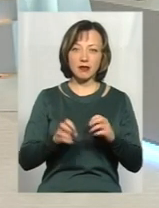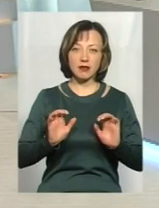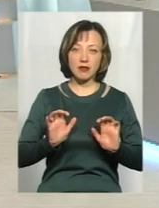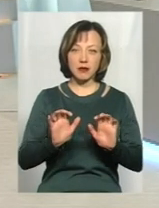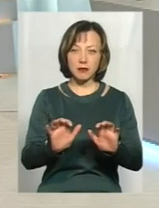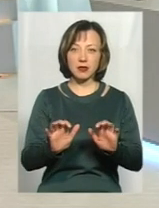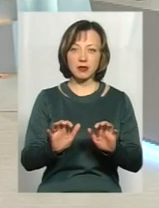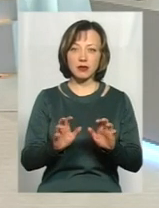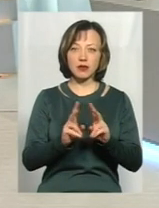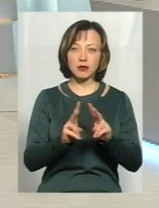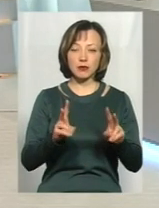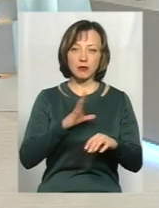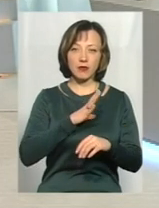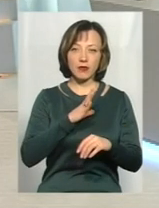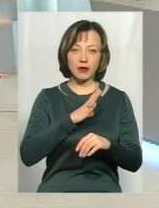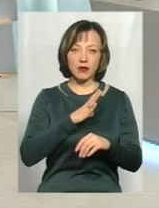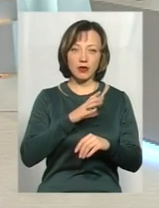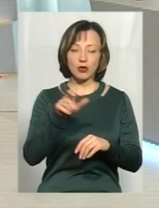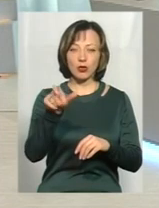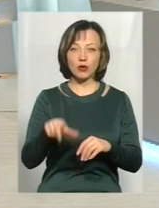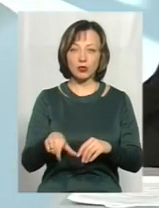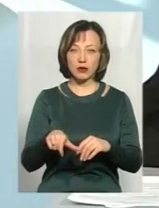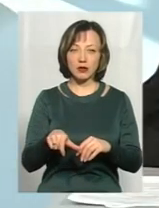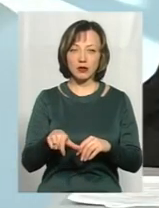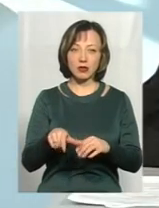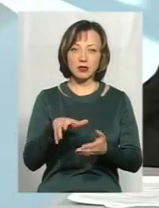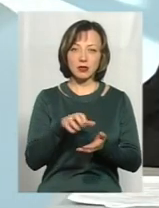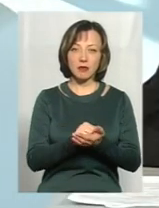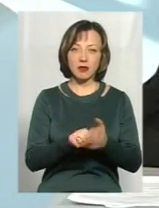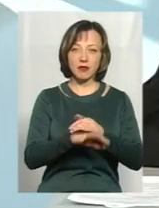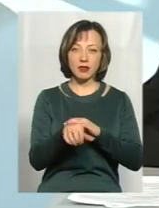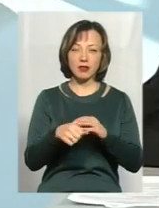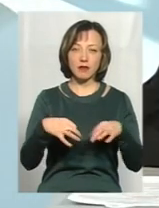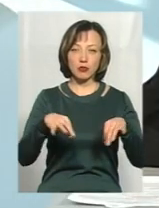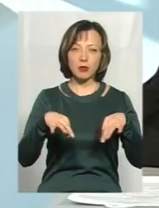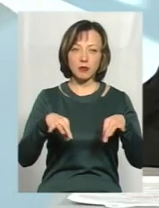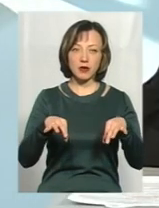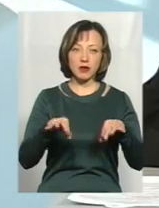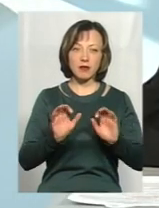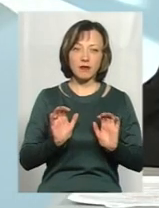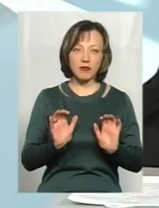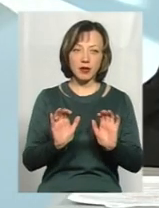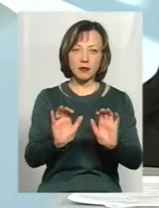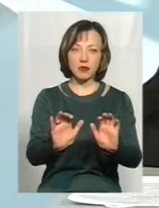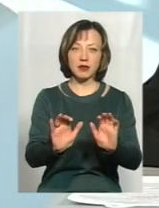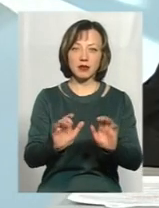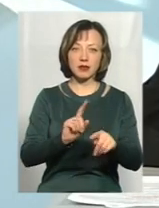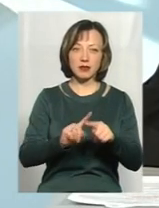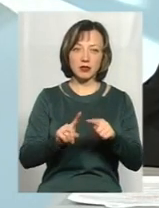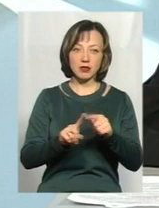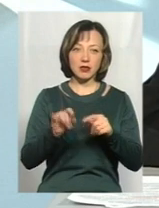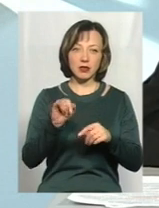були хто затримані люди, які займалися викраденням автомобілів, вибхати за територію подвір'я,